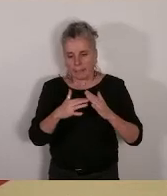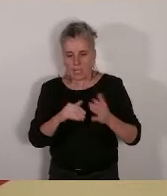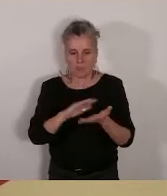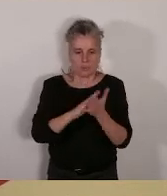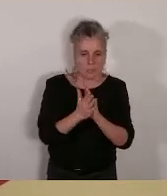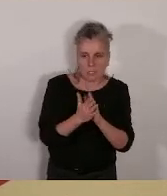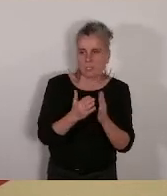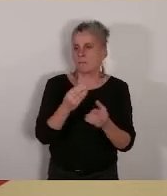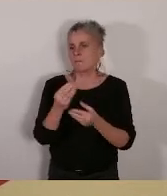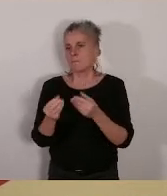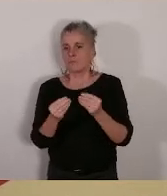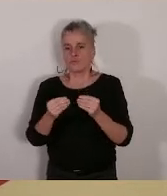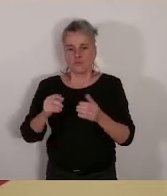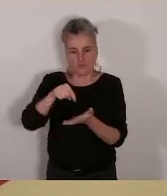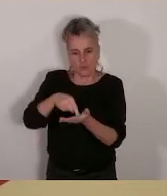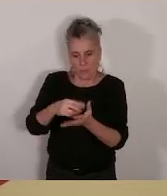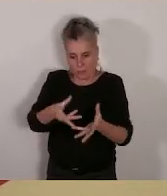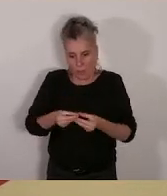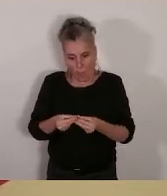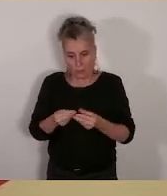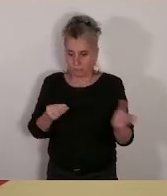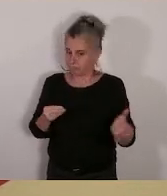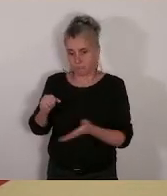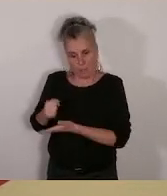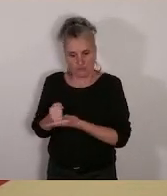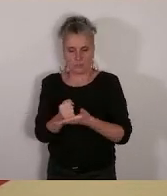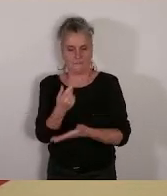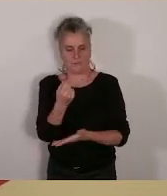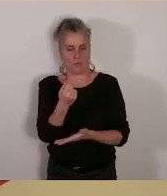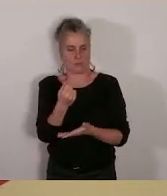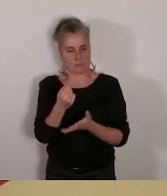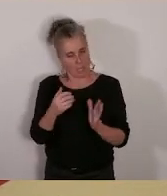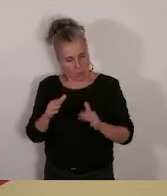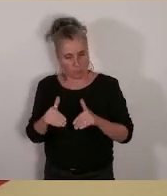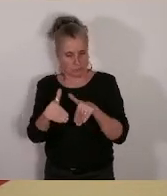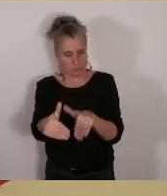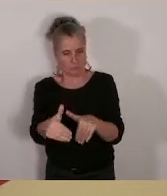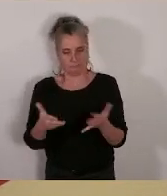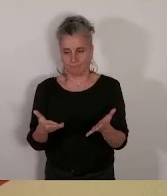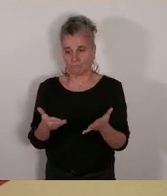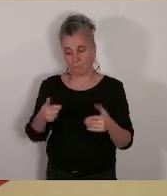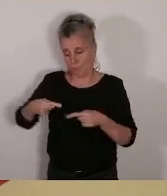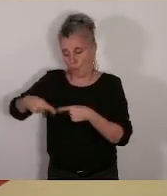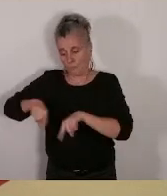bénéficier de ce renouvellement de soutien. Ce rapport a reçu un avis favorable de la commission.